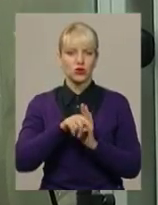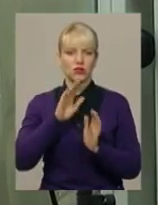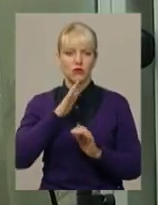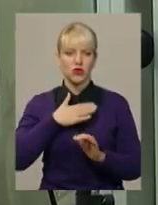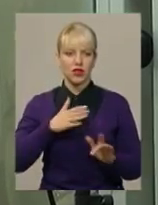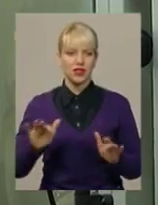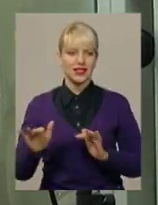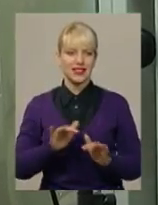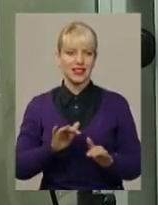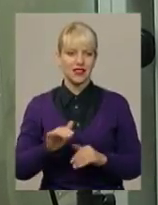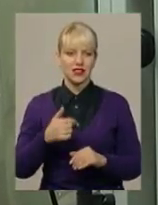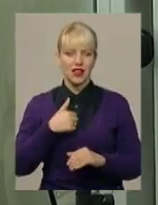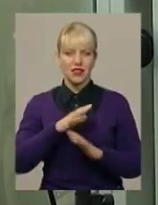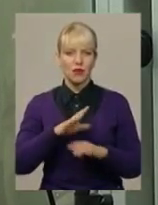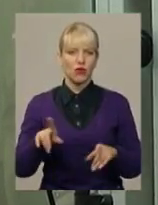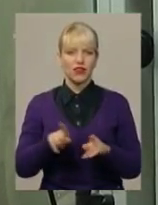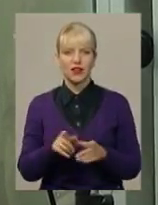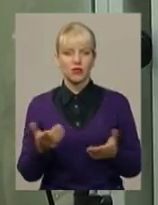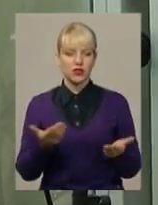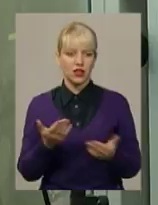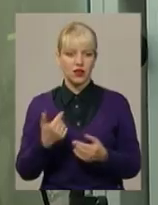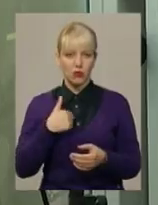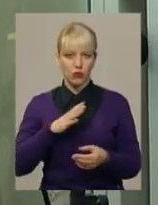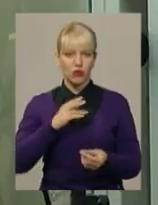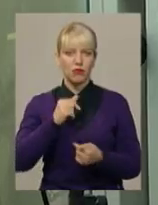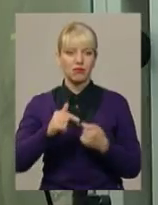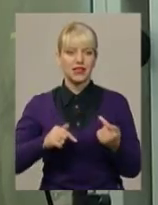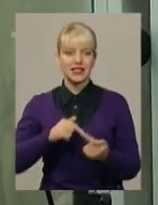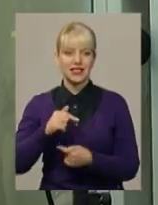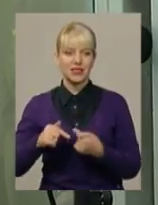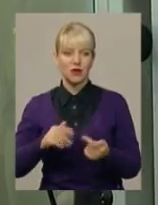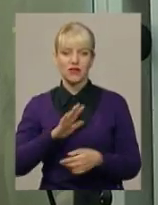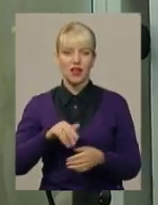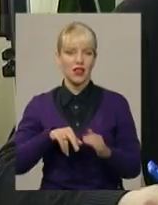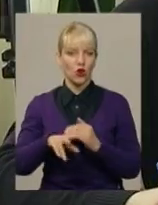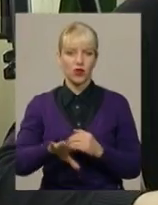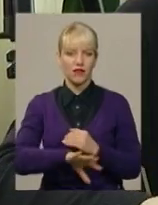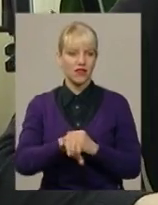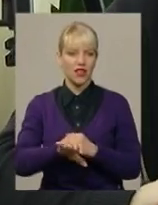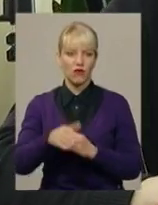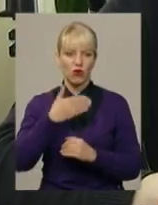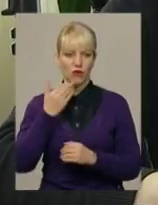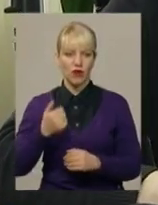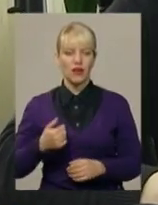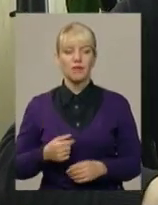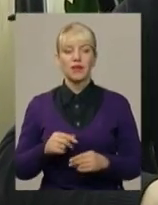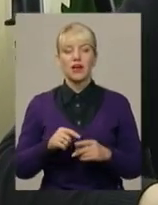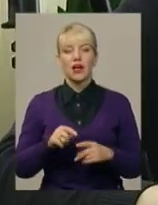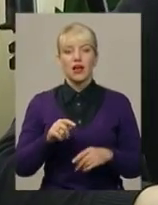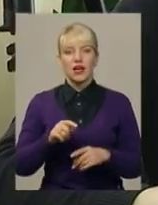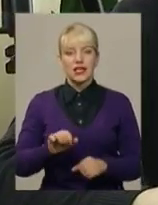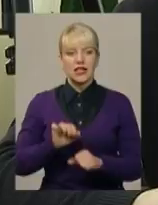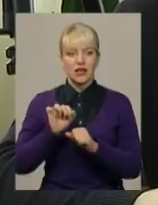не був таким-то таким, я був бізнесменом, я ж не ходив, не ворував. Правозахисник Івана Покотила